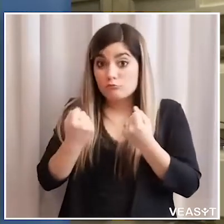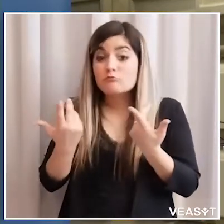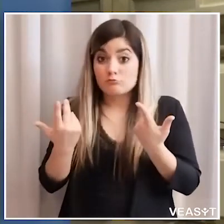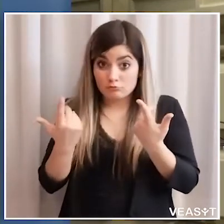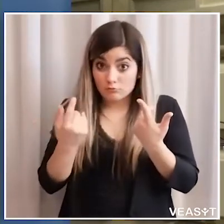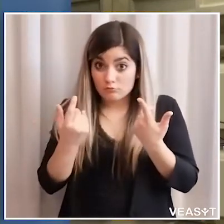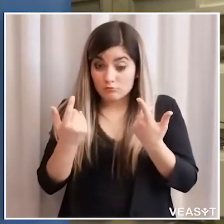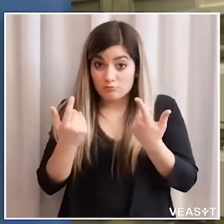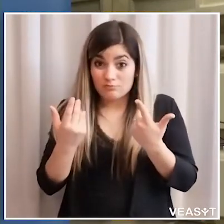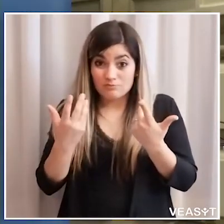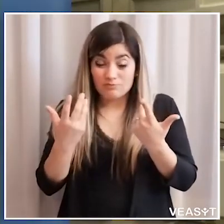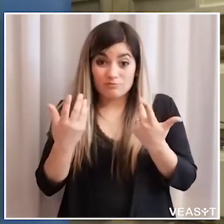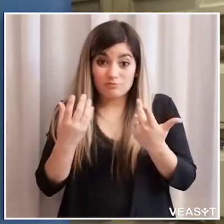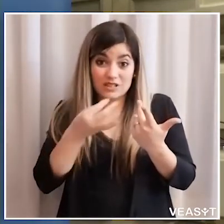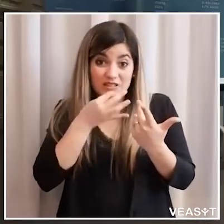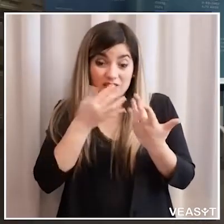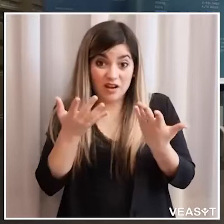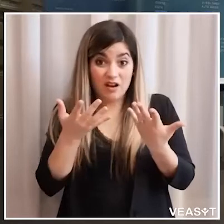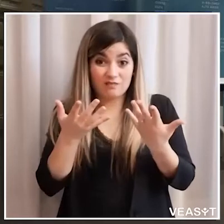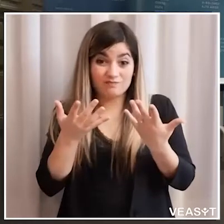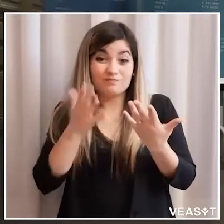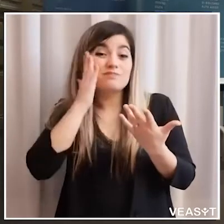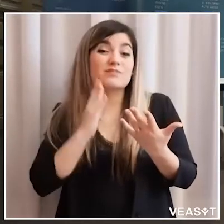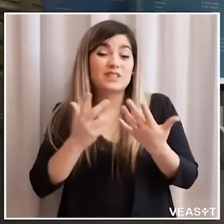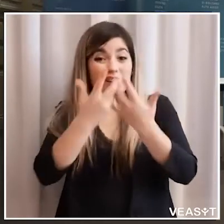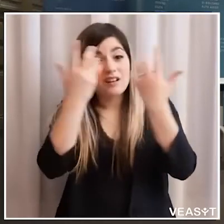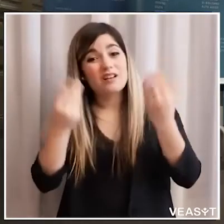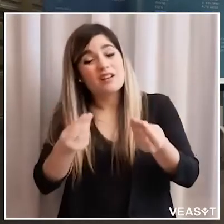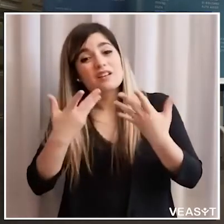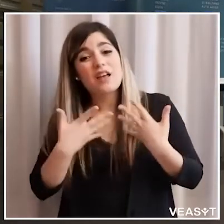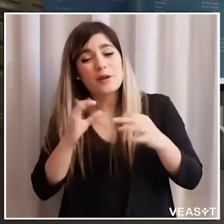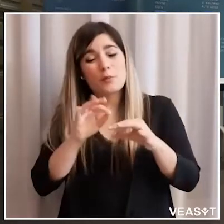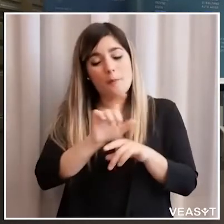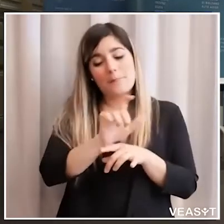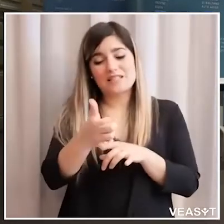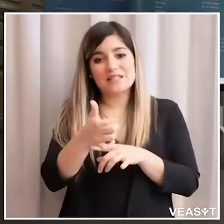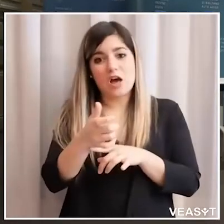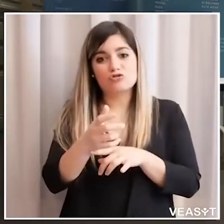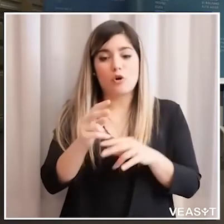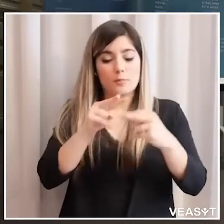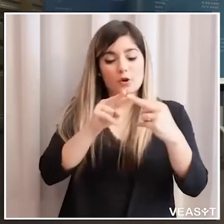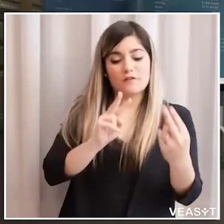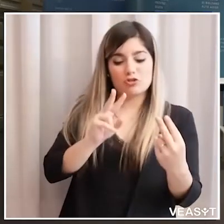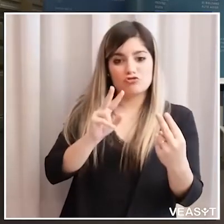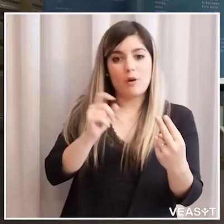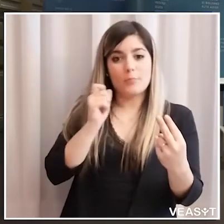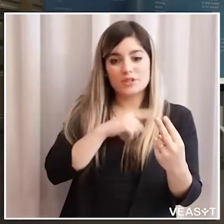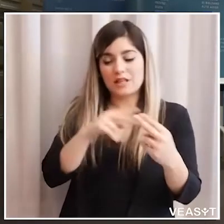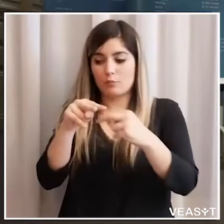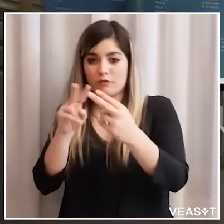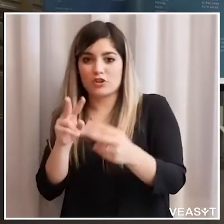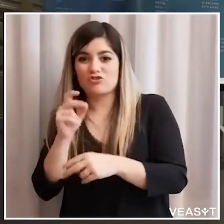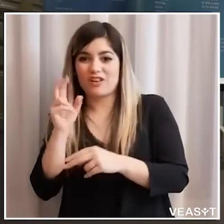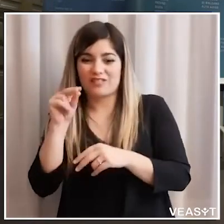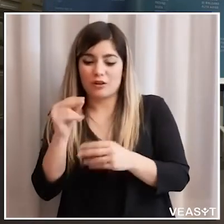motorizzato in sostanza si può chiarire come sarà il passaggio tra una provincia e l'altra nei prossimi